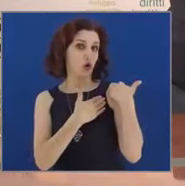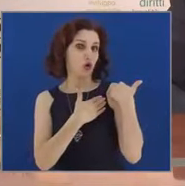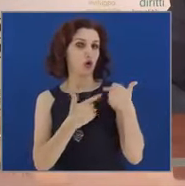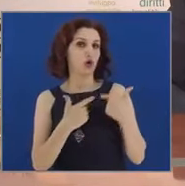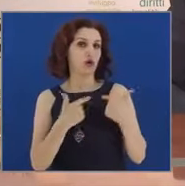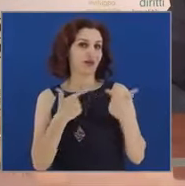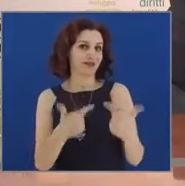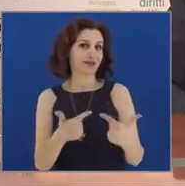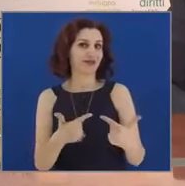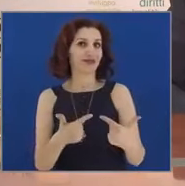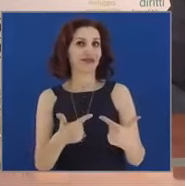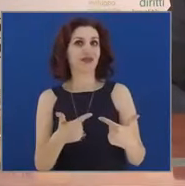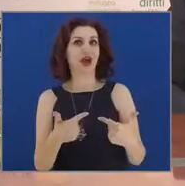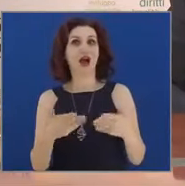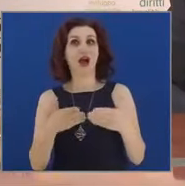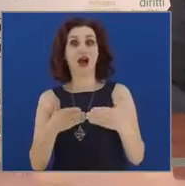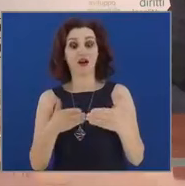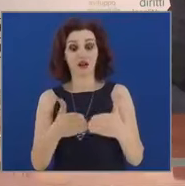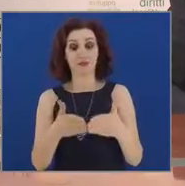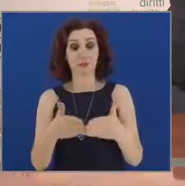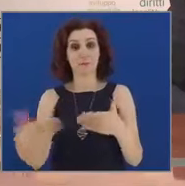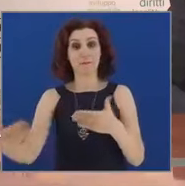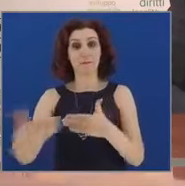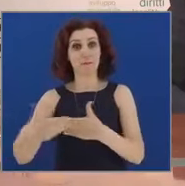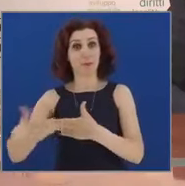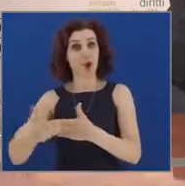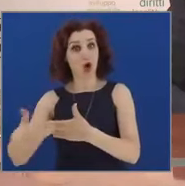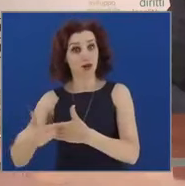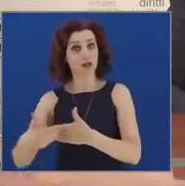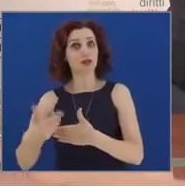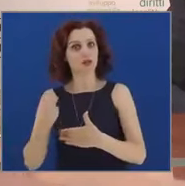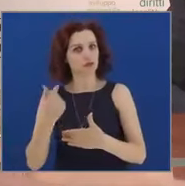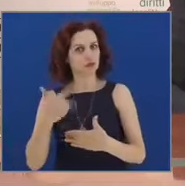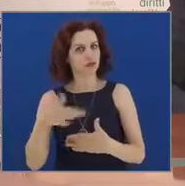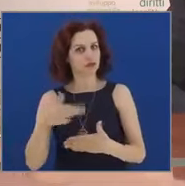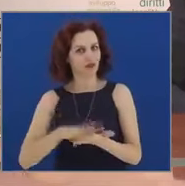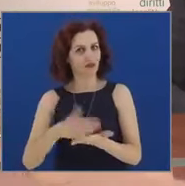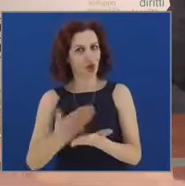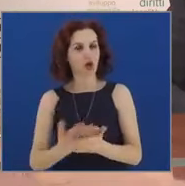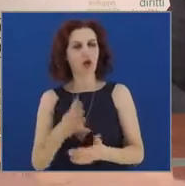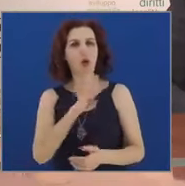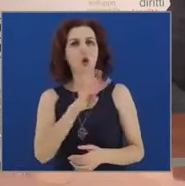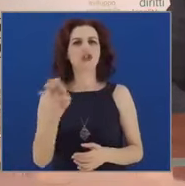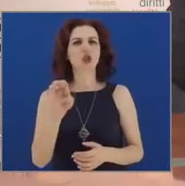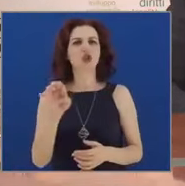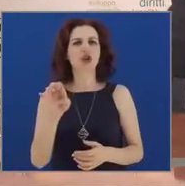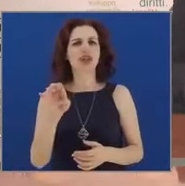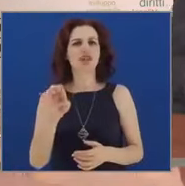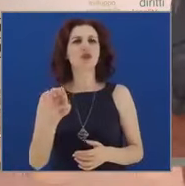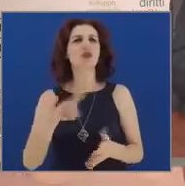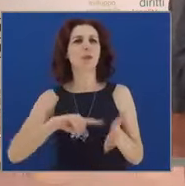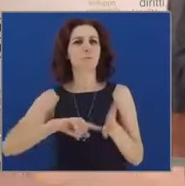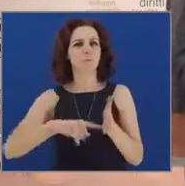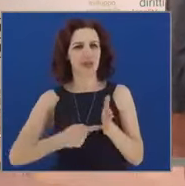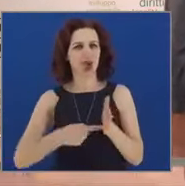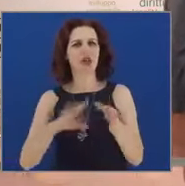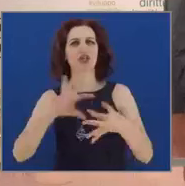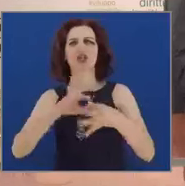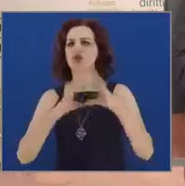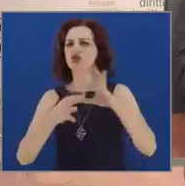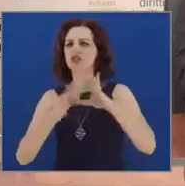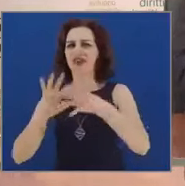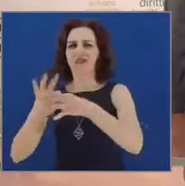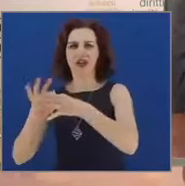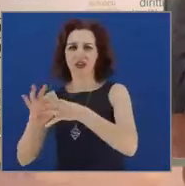giocano i porti in Italia. In questo piano Italia Veloce noi investiamo 400 milioni su Civitavecchia. Non commissariamo, non è nell'elenco